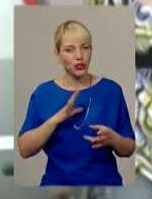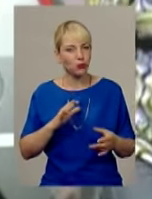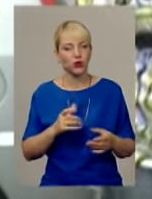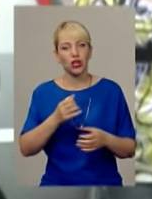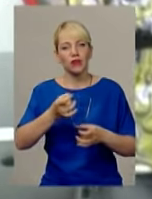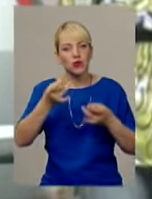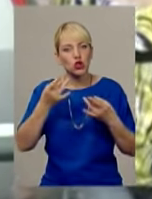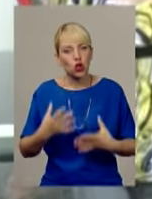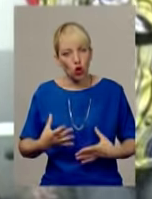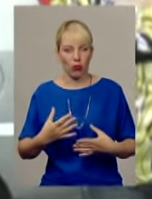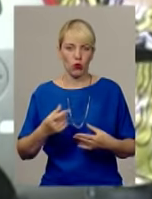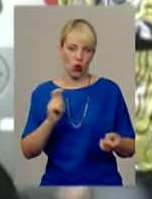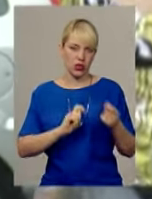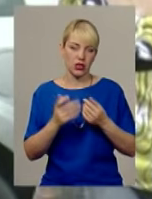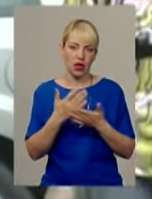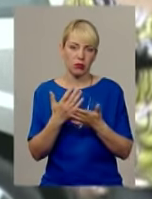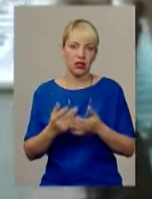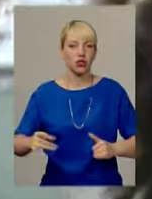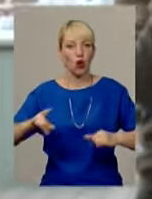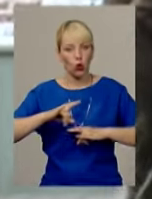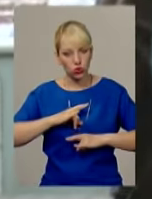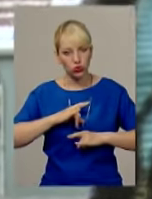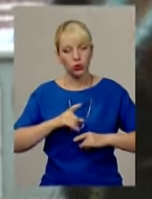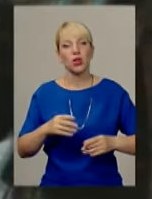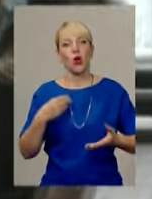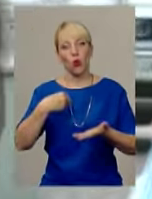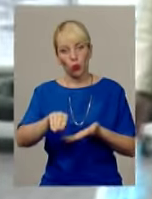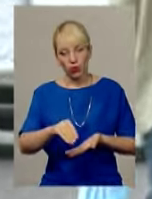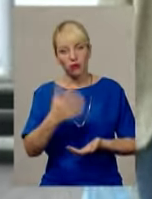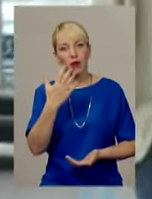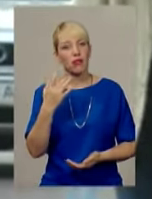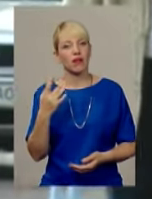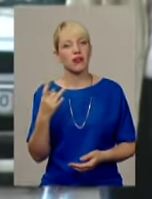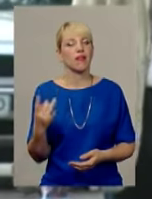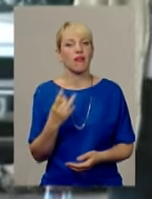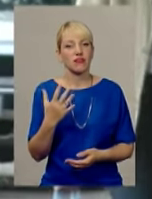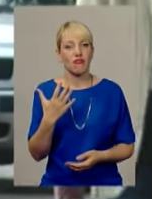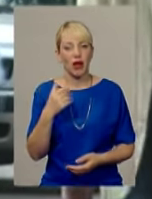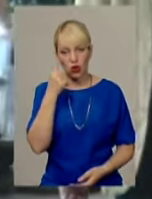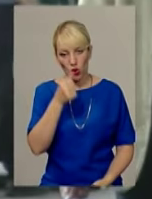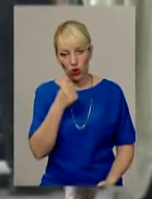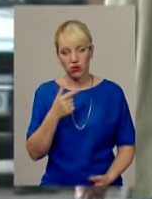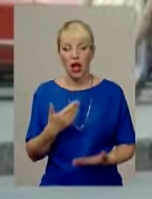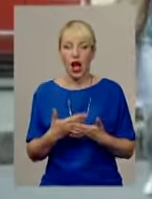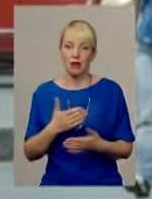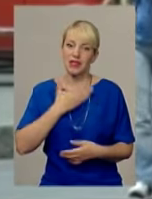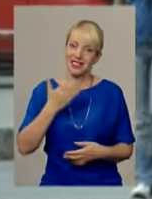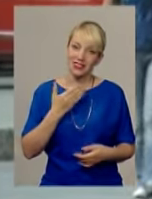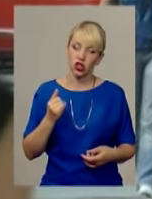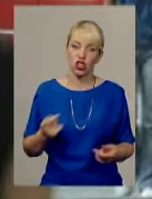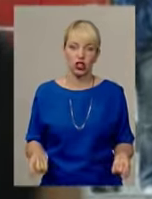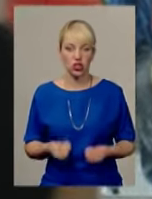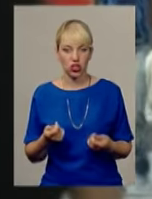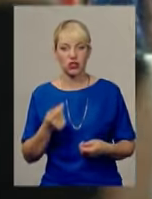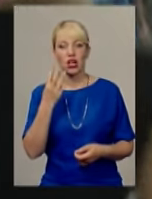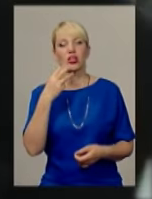скромно. Купуючи, до прикладу, костюм, варто розраховувати, що носитимеш його 5 років, а светер і джинси – 3. Хоча, як свідчить статистика,